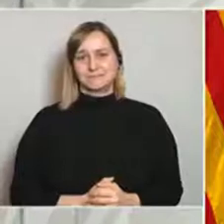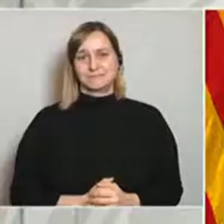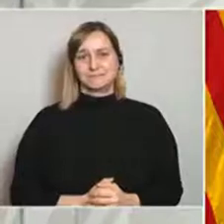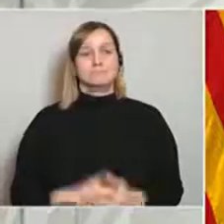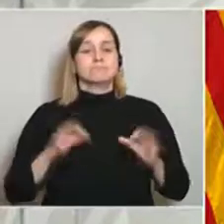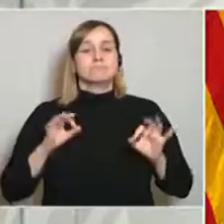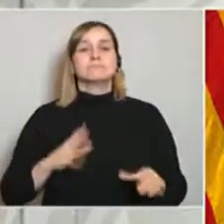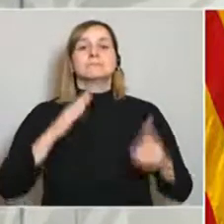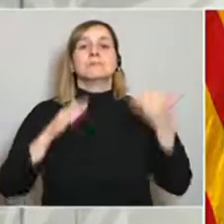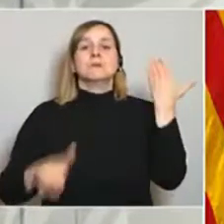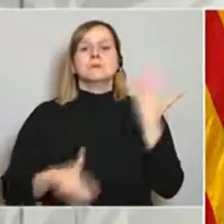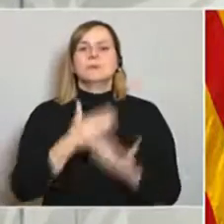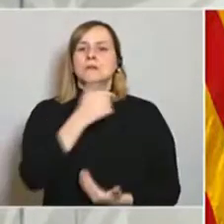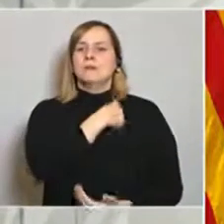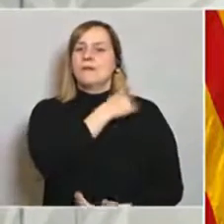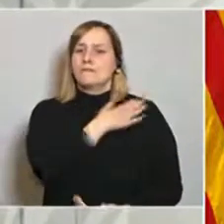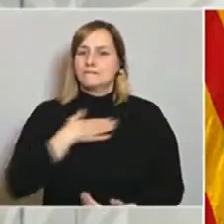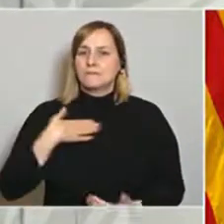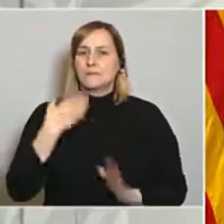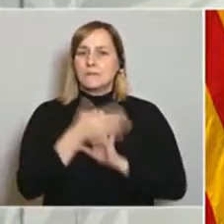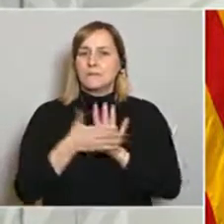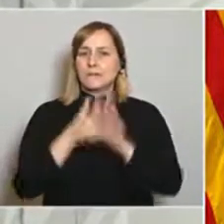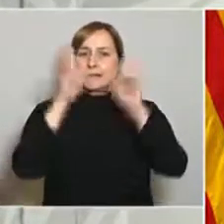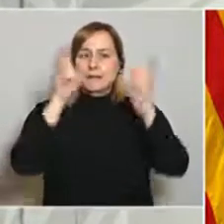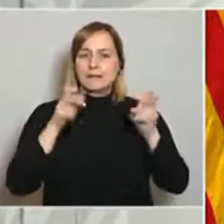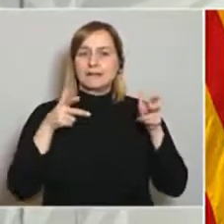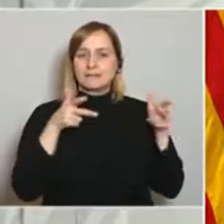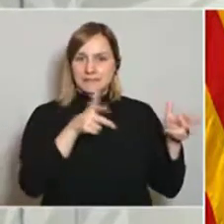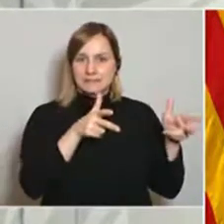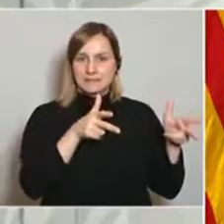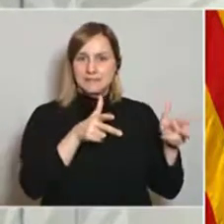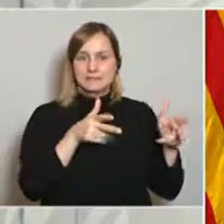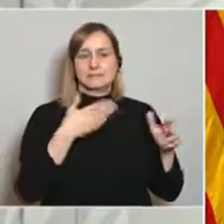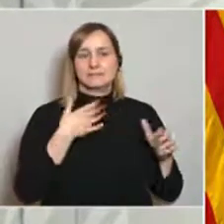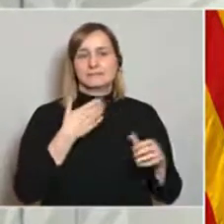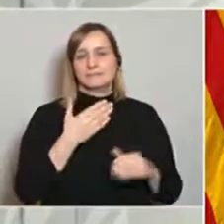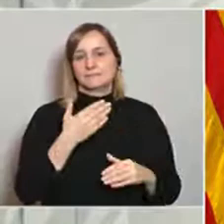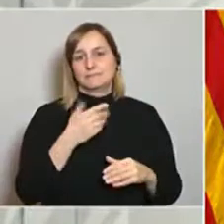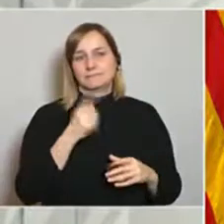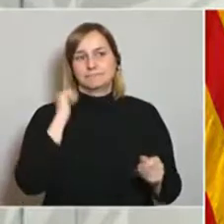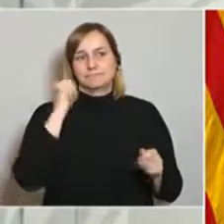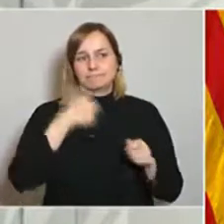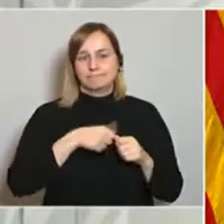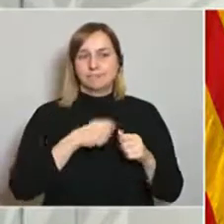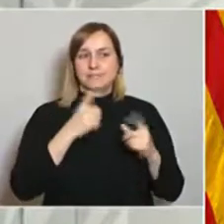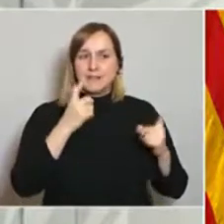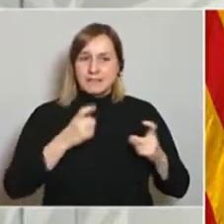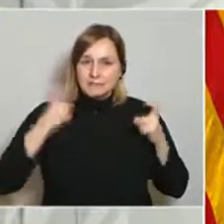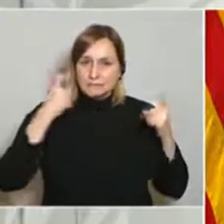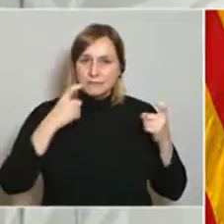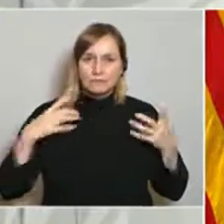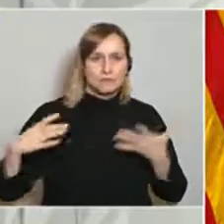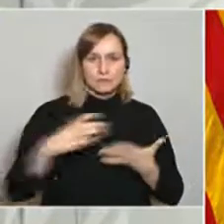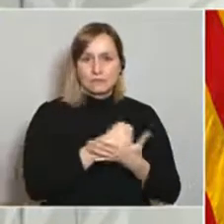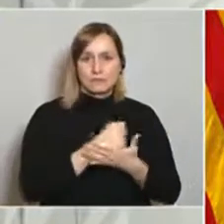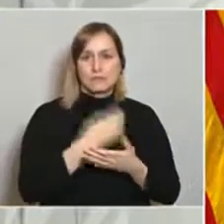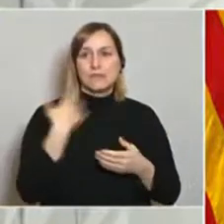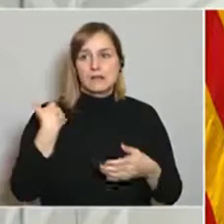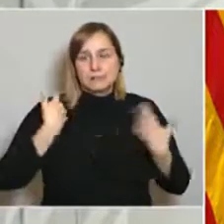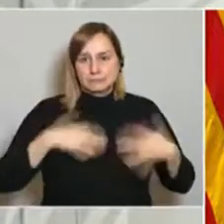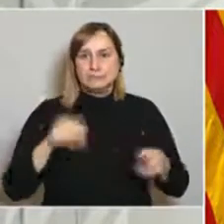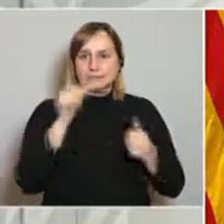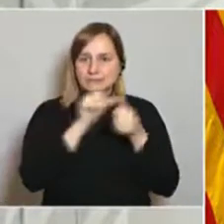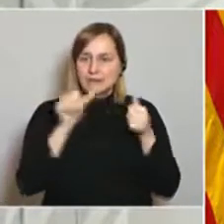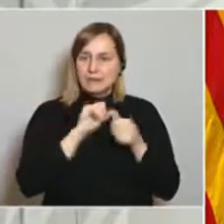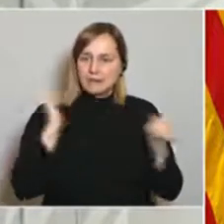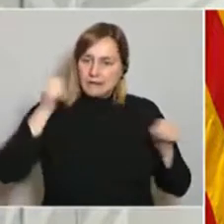Voldria començar també parlant de les residències, d'aquest esforç que hi hem posat entre totes i tots des de fa moltíssimes setmanes